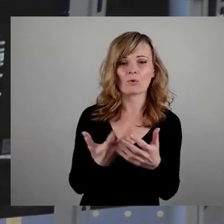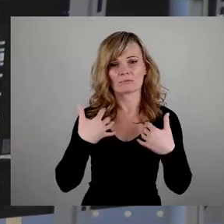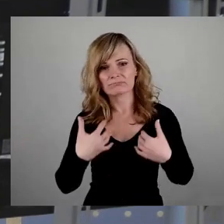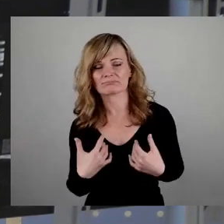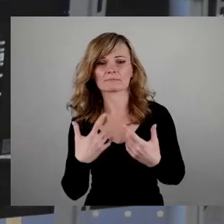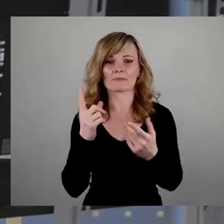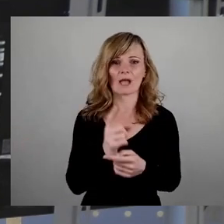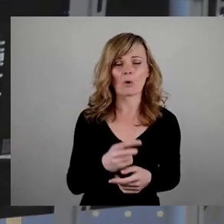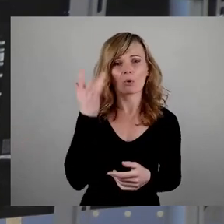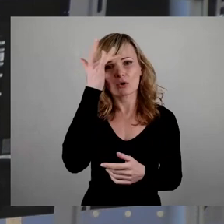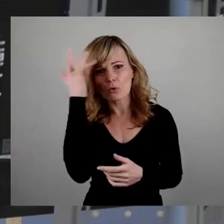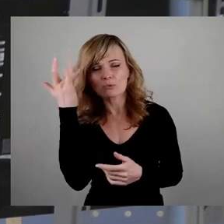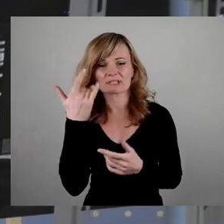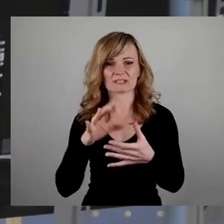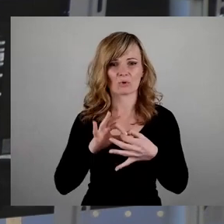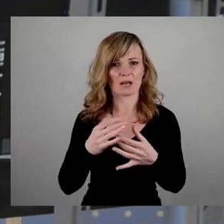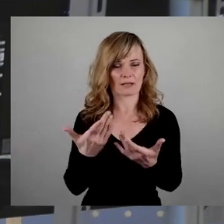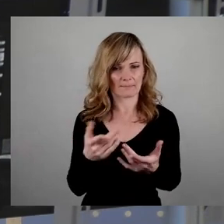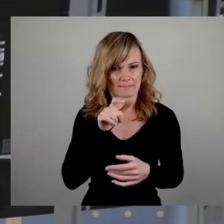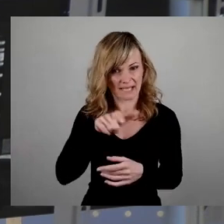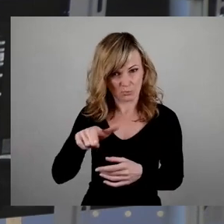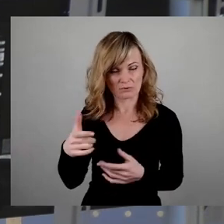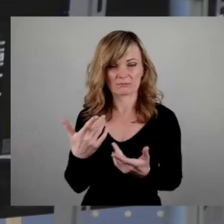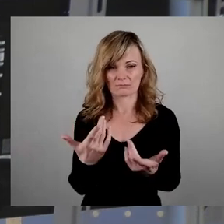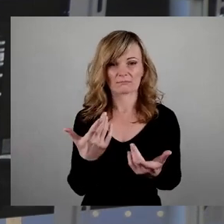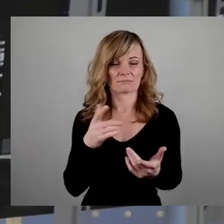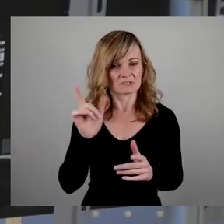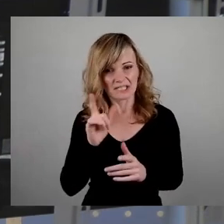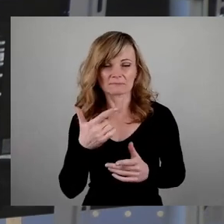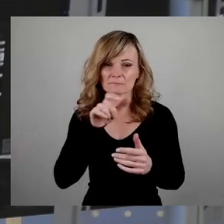Homosexuelle fielen der faschistischen Maschinerie zum Opfer.